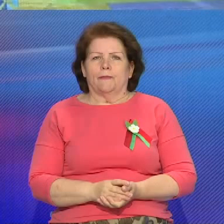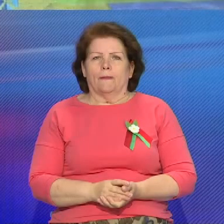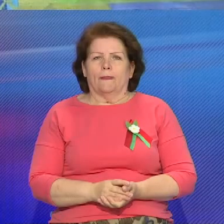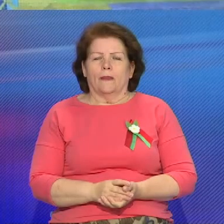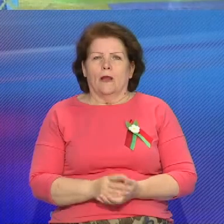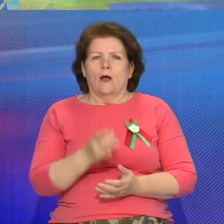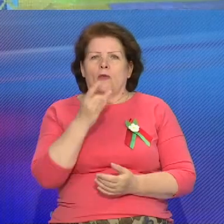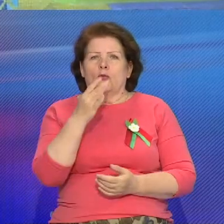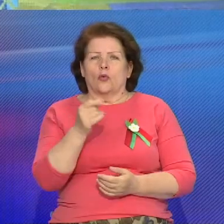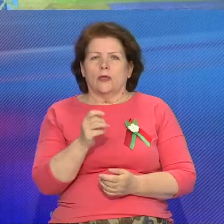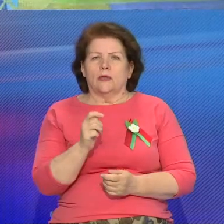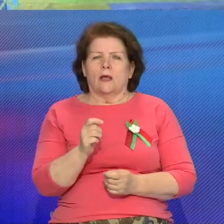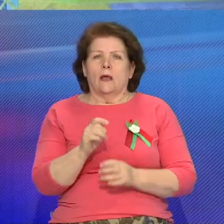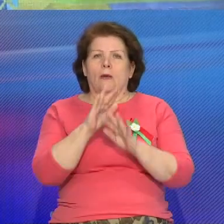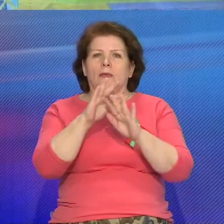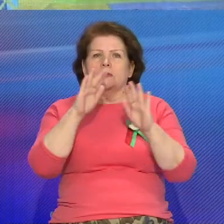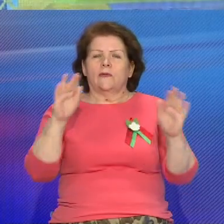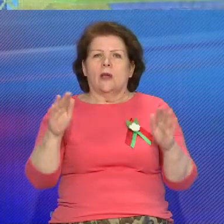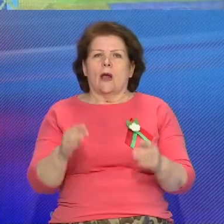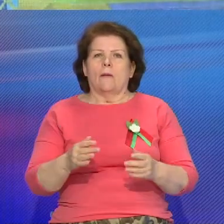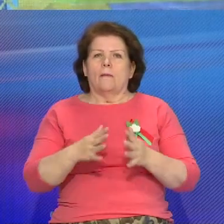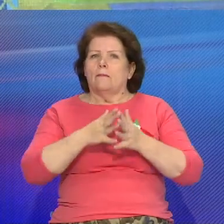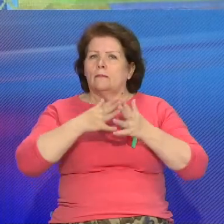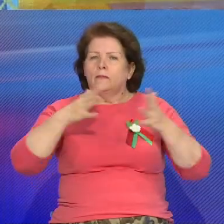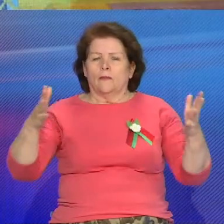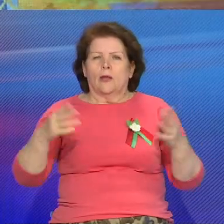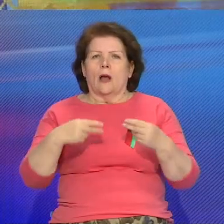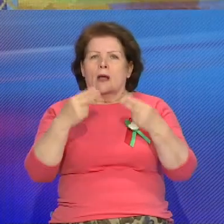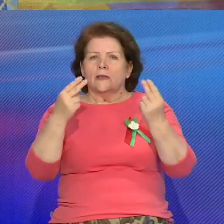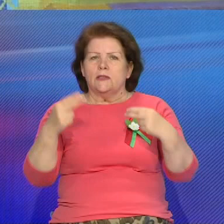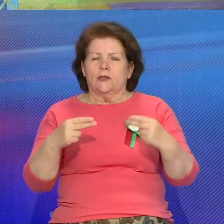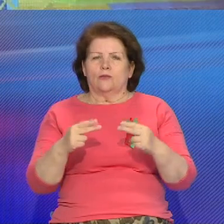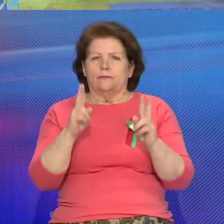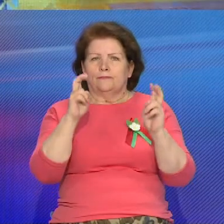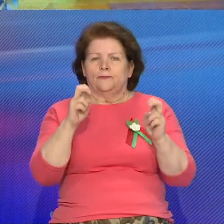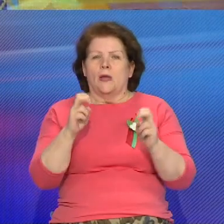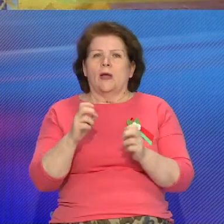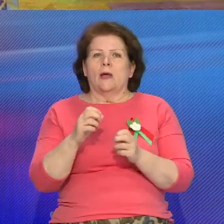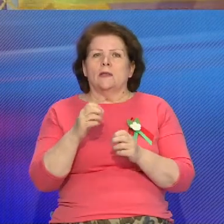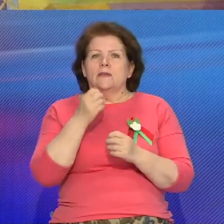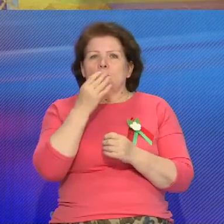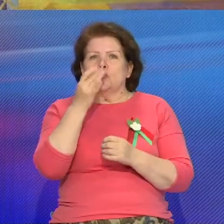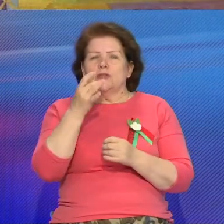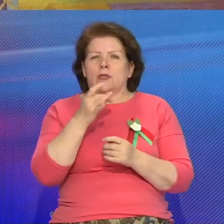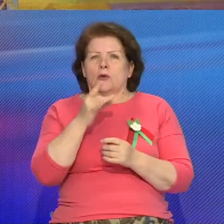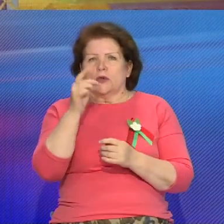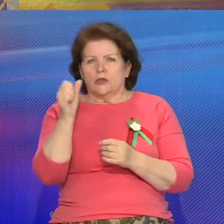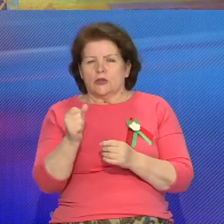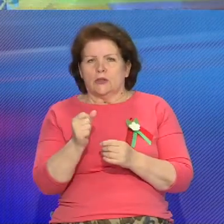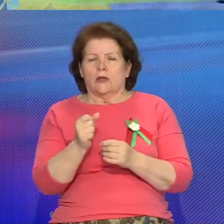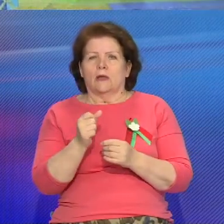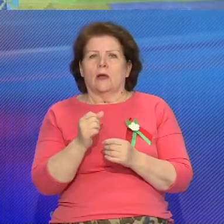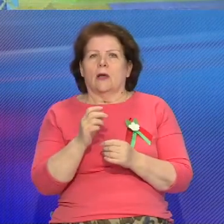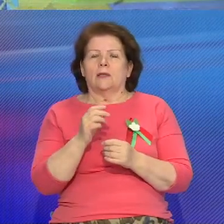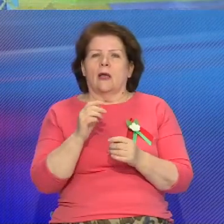Угродня презентовали масштабный габелин Алены Шунейки «Квятнейшая Гродинщина». Эта работа промеркована до 80-ти годов в